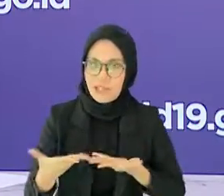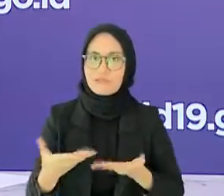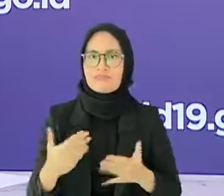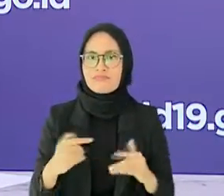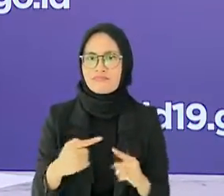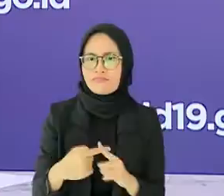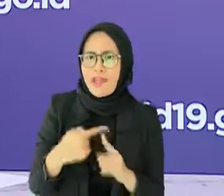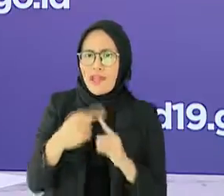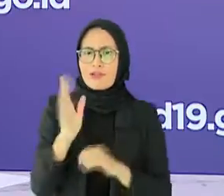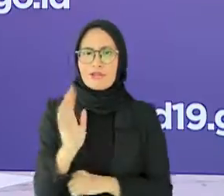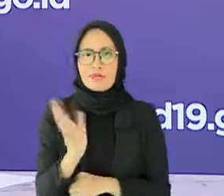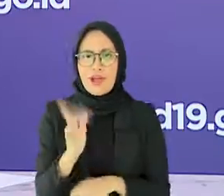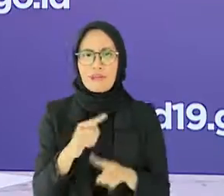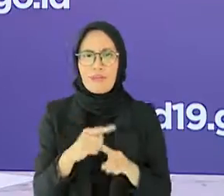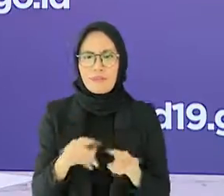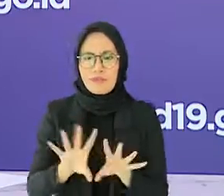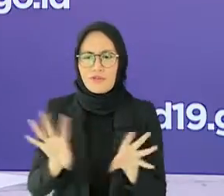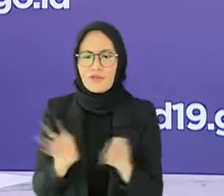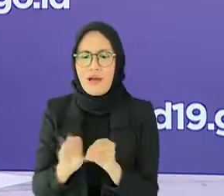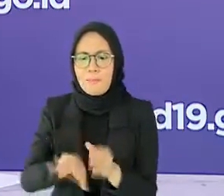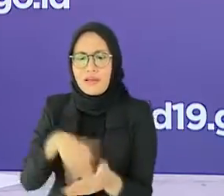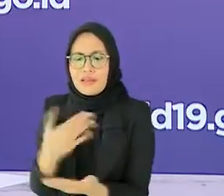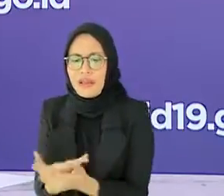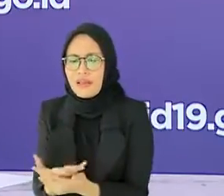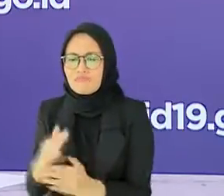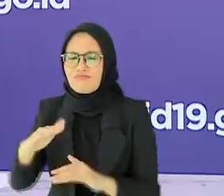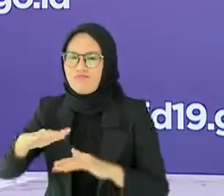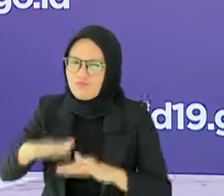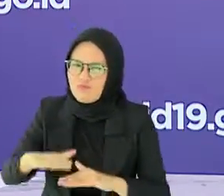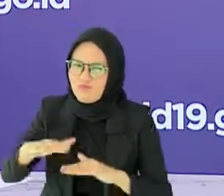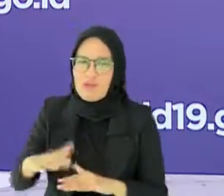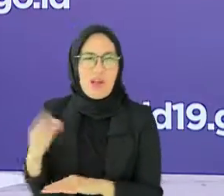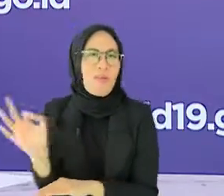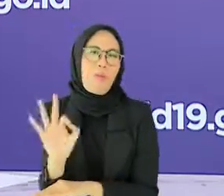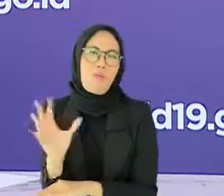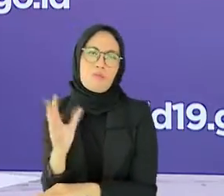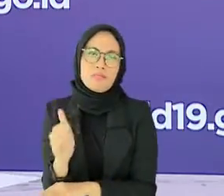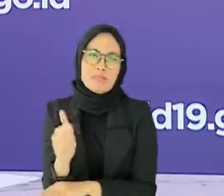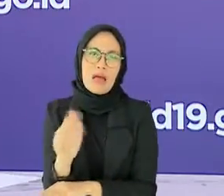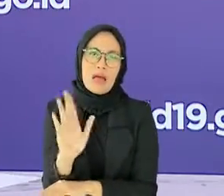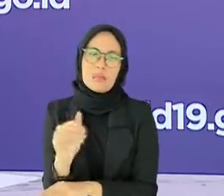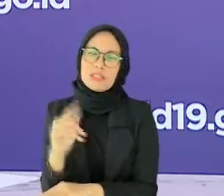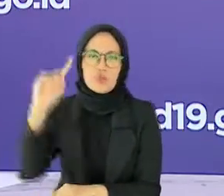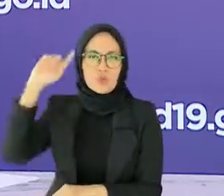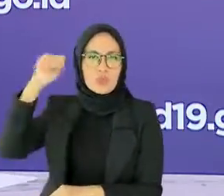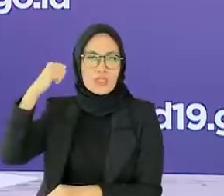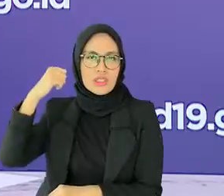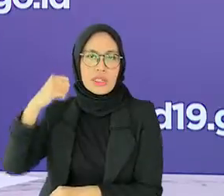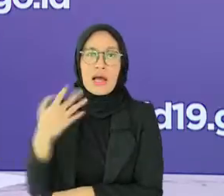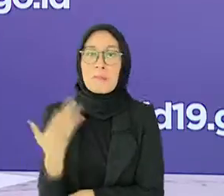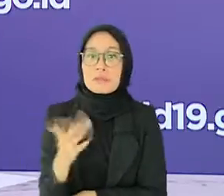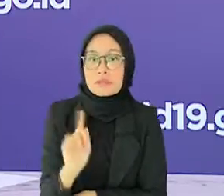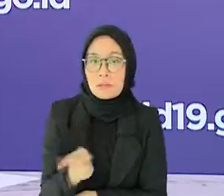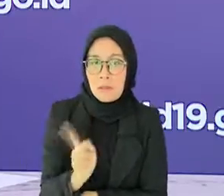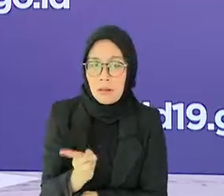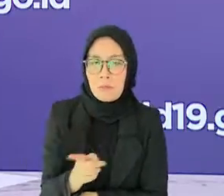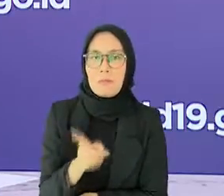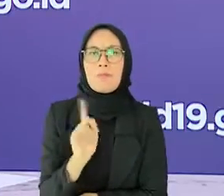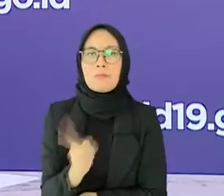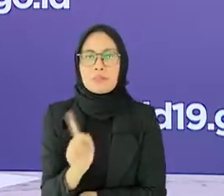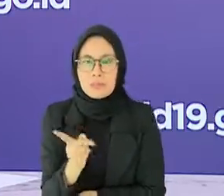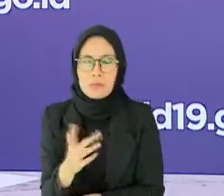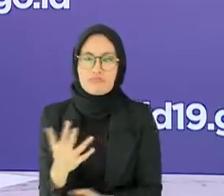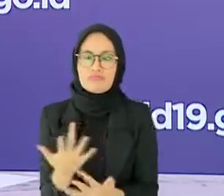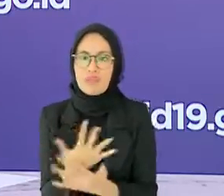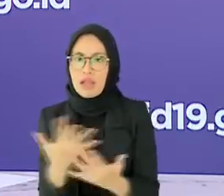tetap belum dapat ditekan. Hal ini dapat terjadi karena penanganan warga yang terkena COVID-19